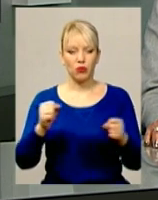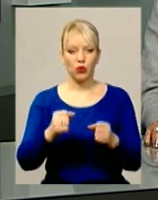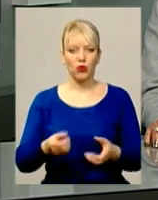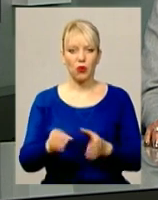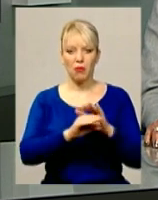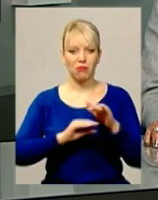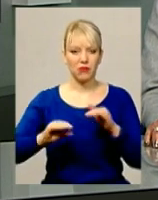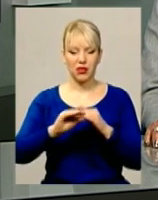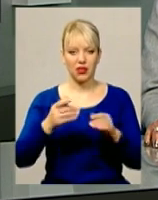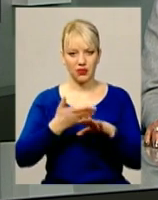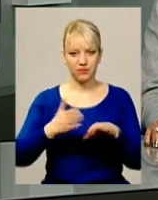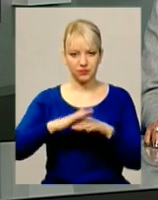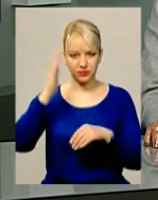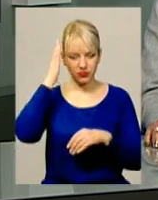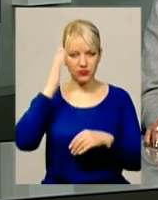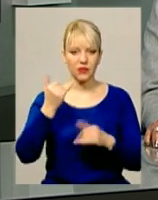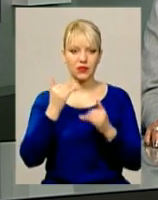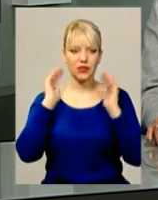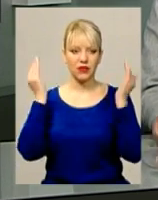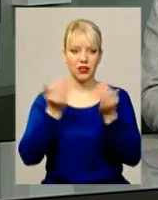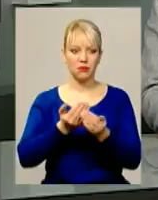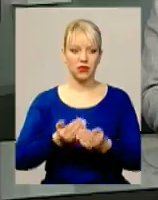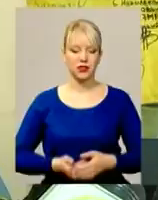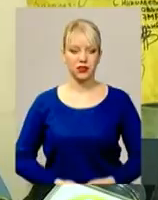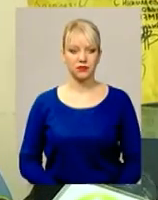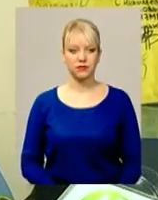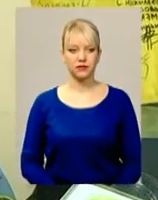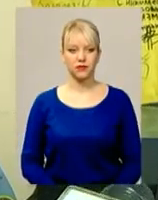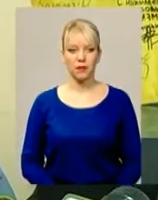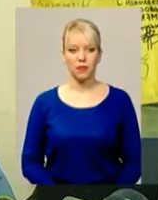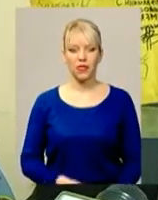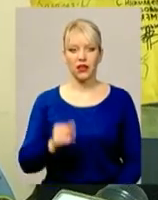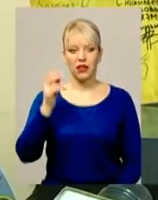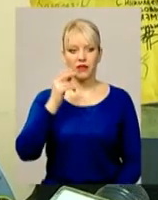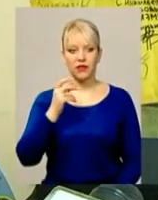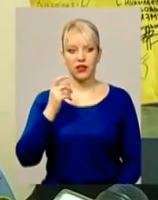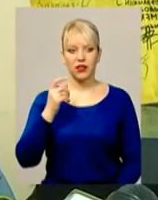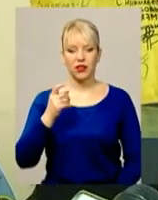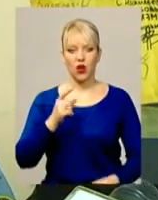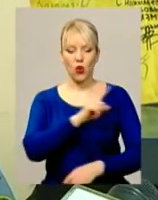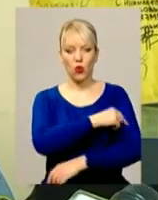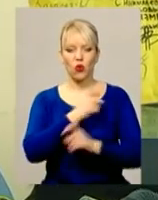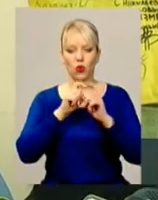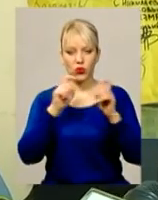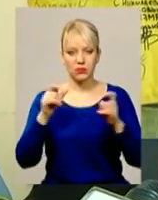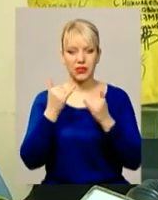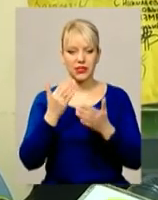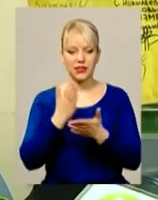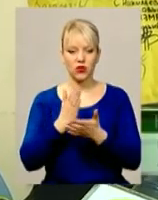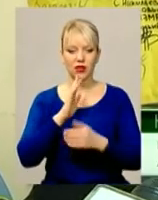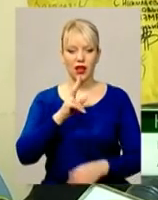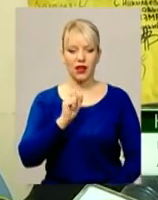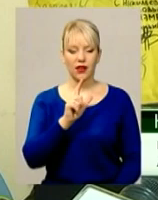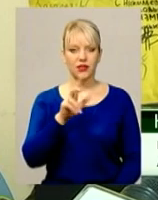у вкрай важкому стані перебуває в реанімації. В Харківському госпіталі зараз знаходиться наш земляк Казміров